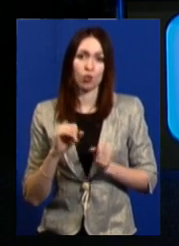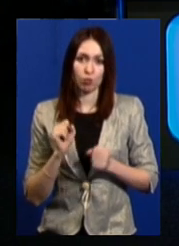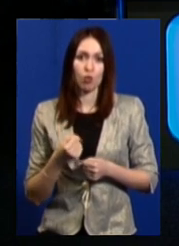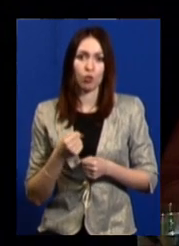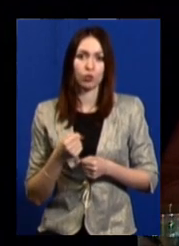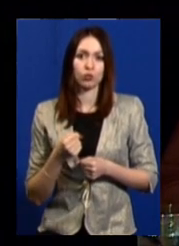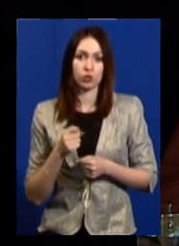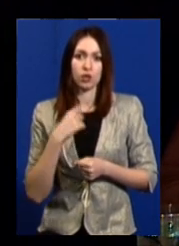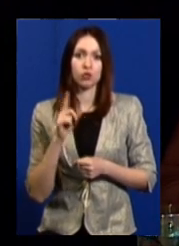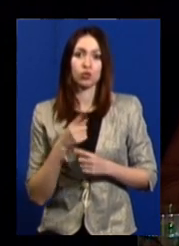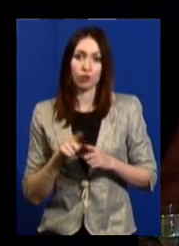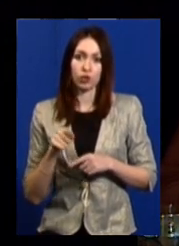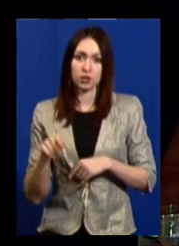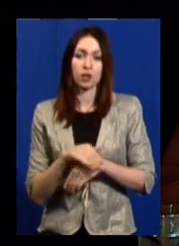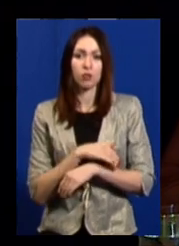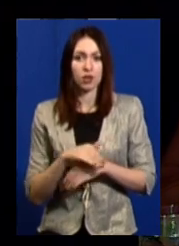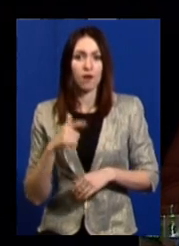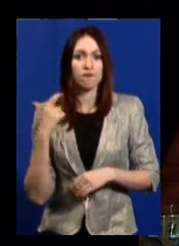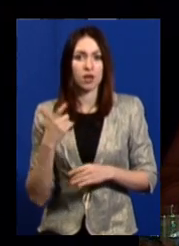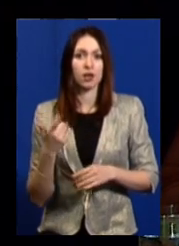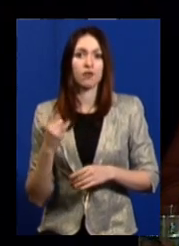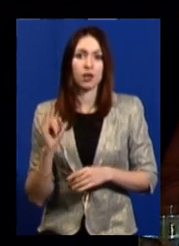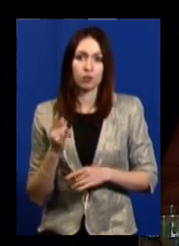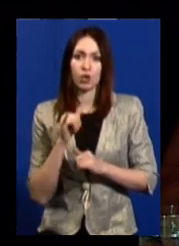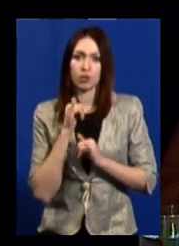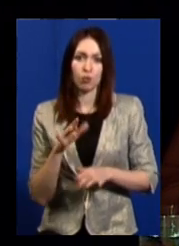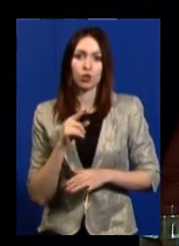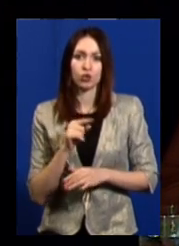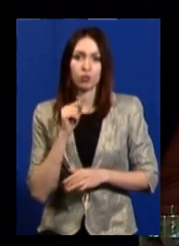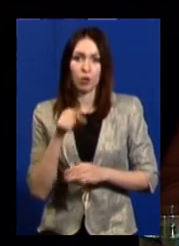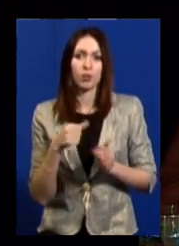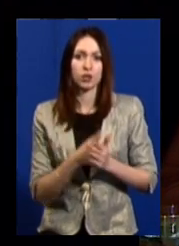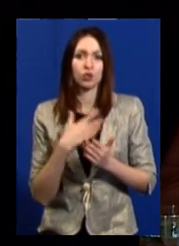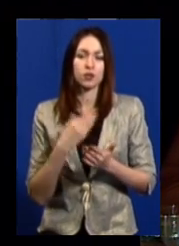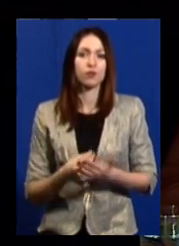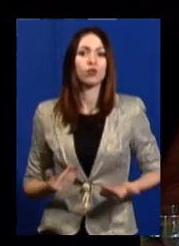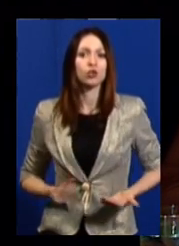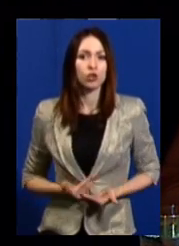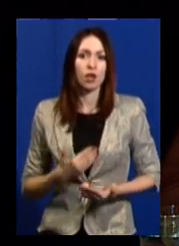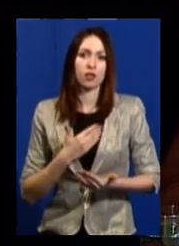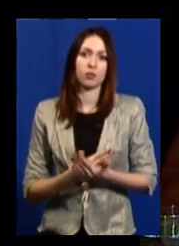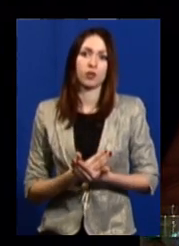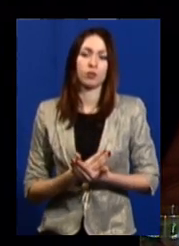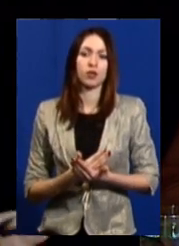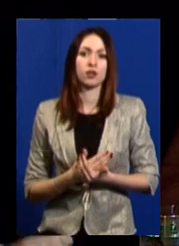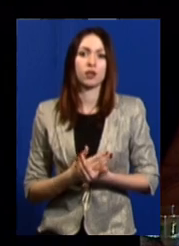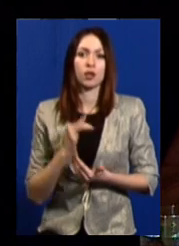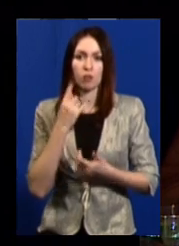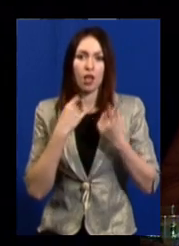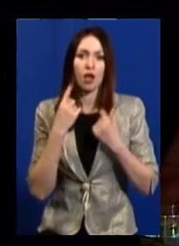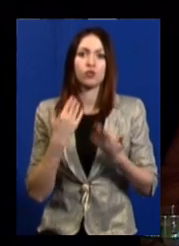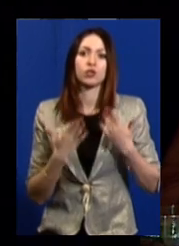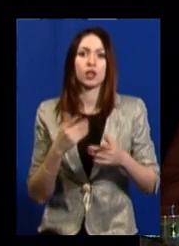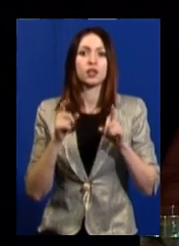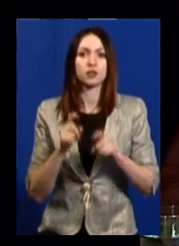зазначити, що за такою адресою в Харкові дитина не може попасти до свого помешкання і плаче, або